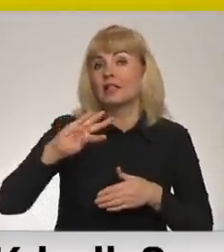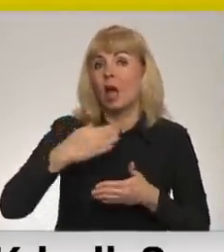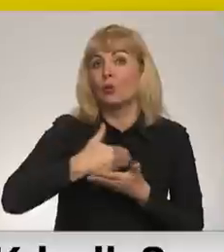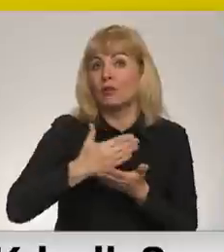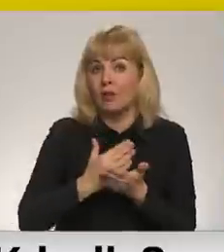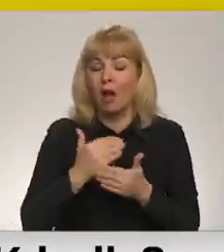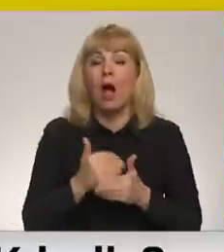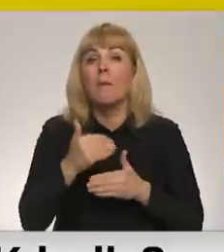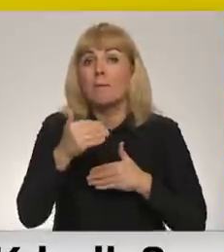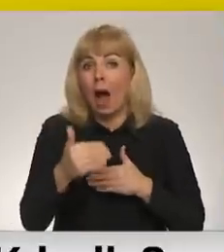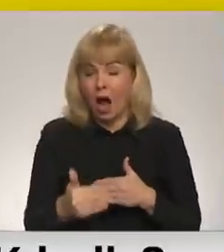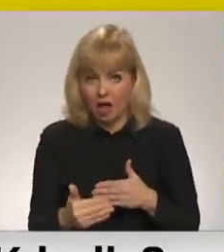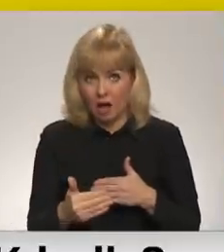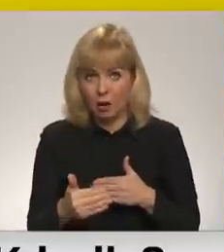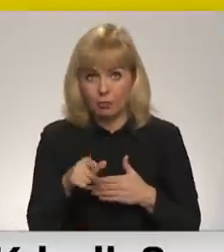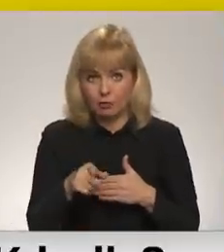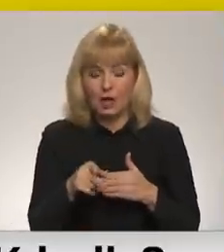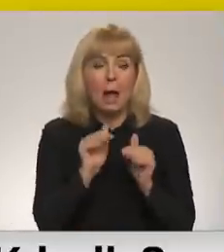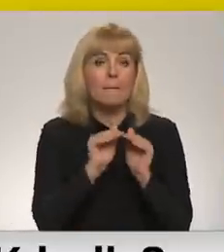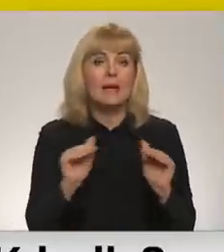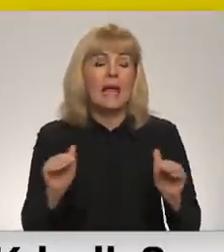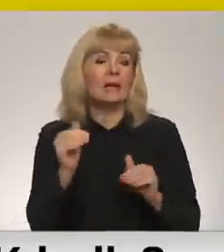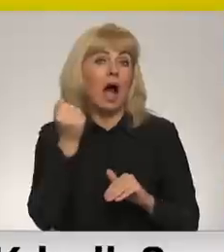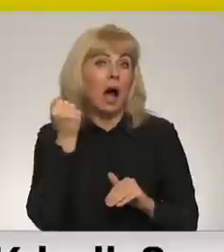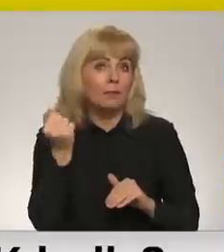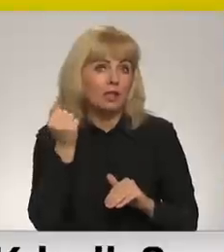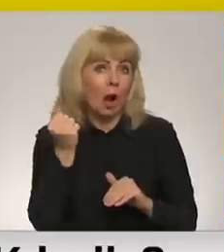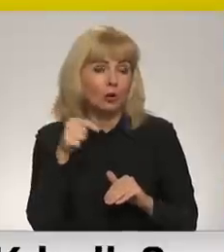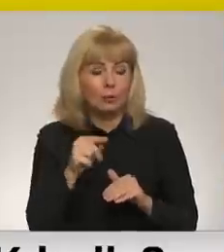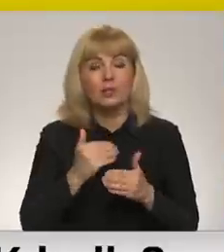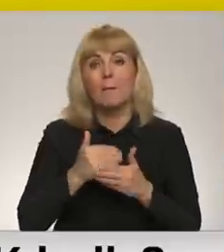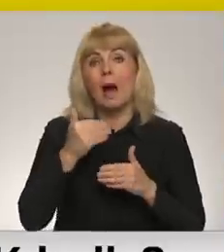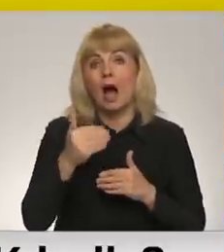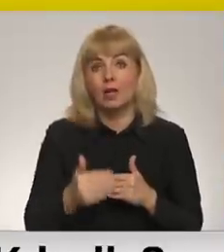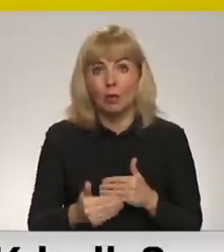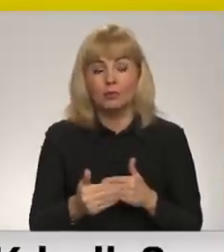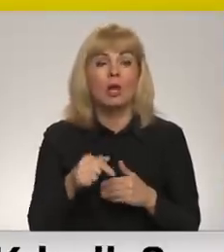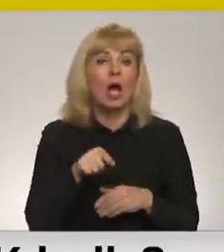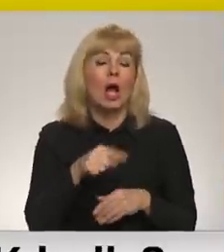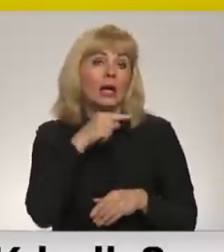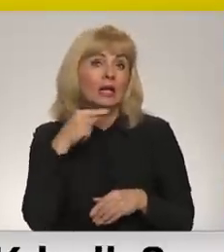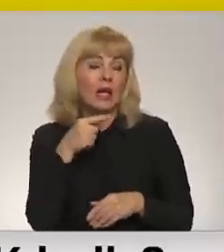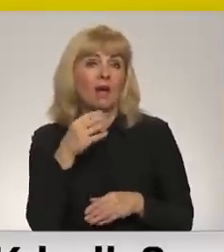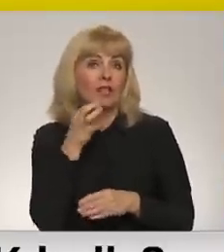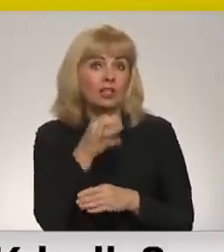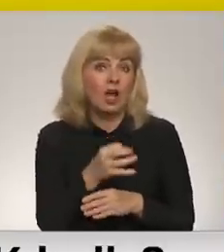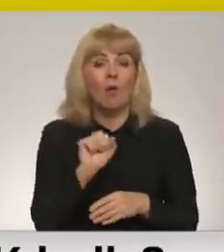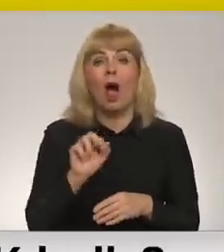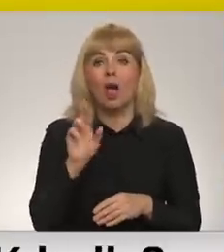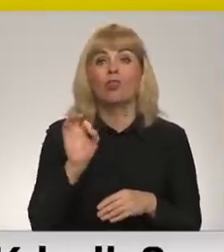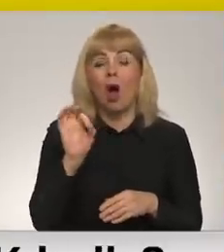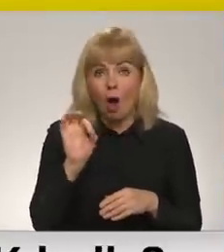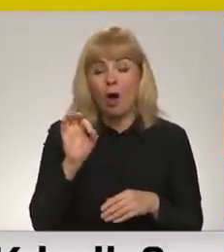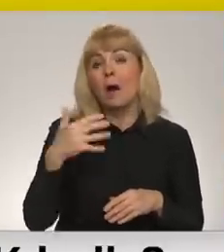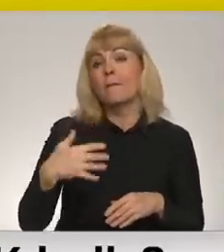pārkāpums, absolūta apdraudrējums miera pārkāpums. Tas, ko Krievija saka par ANO statūtu